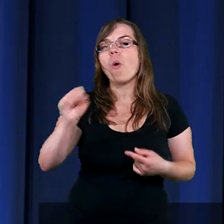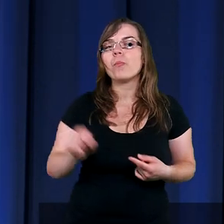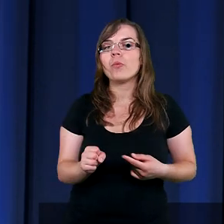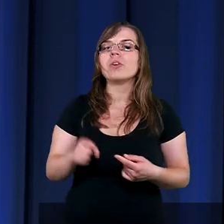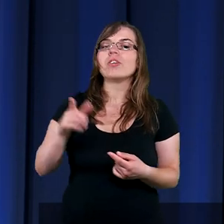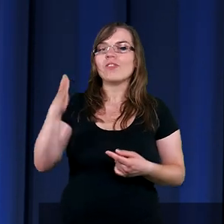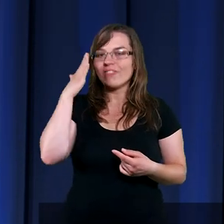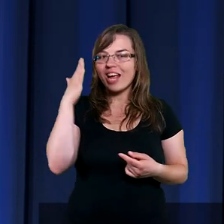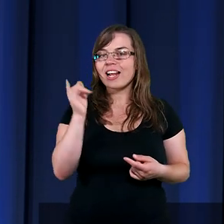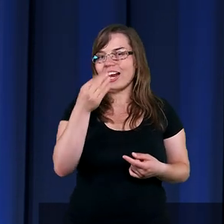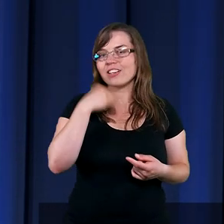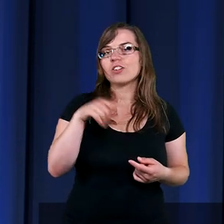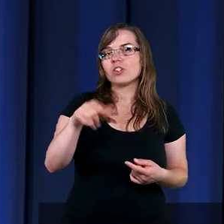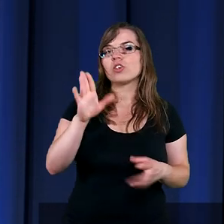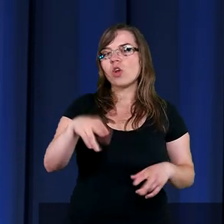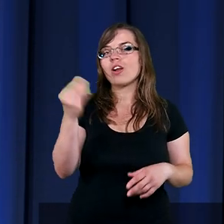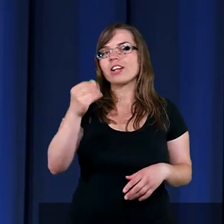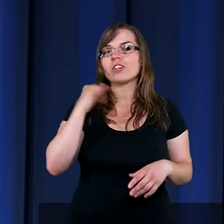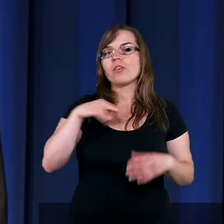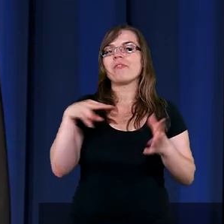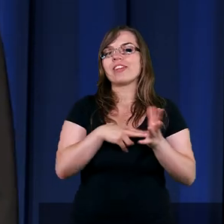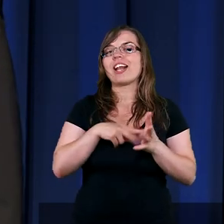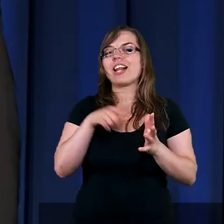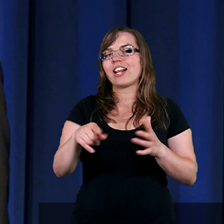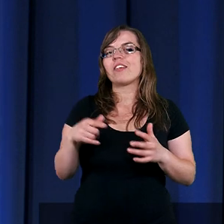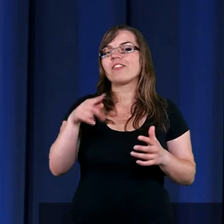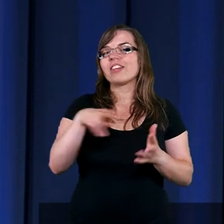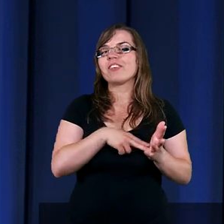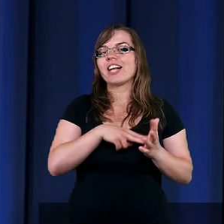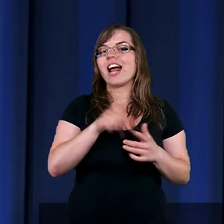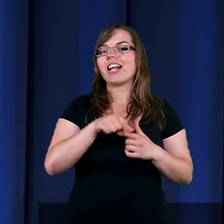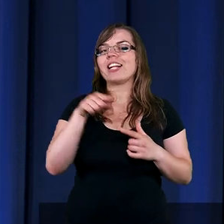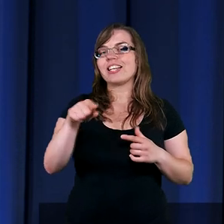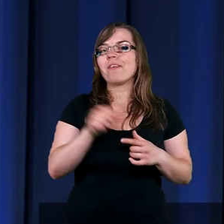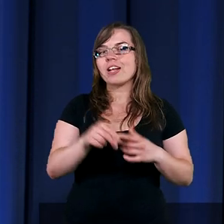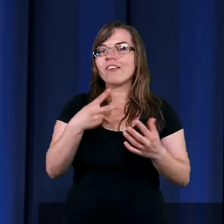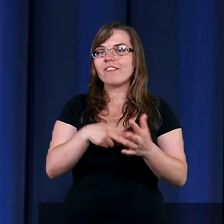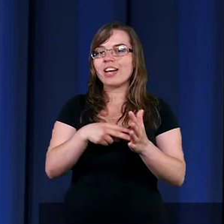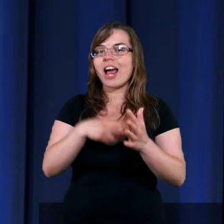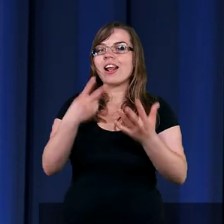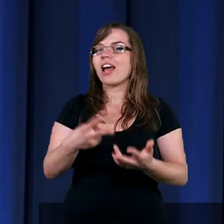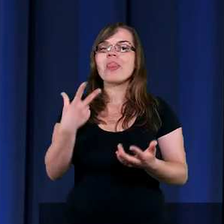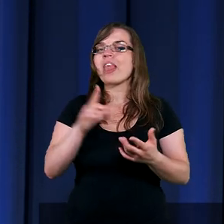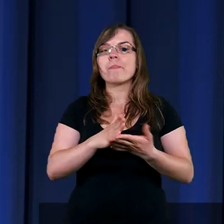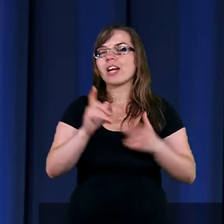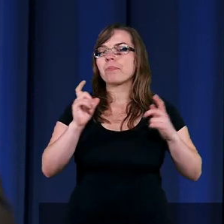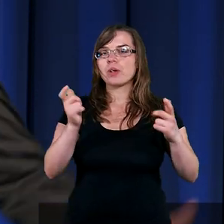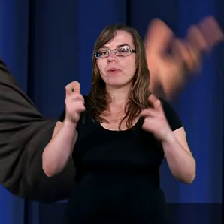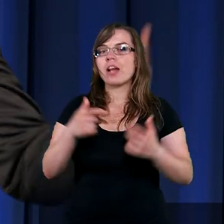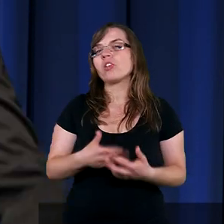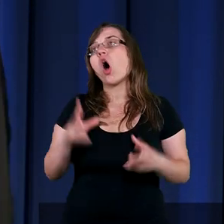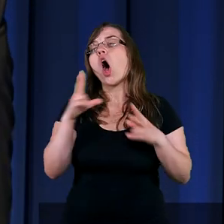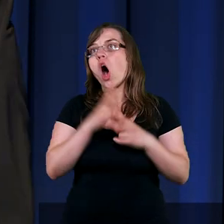Jak już zjesz, to zostaw sobie jeszcze, zostaw sobie ten widelec, ten widelec tam jest nie przez przypadek. I